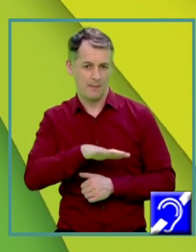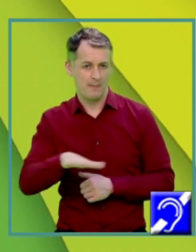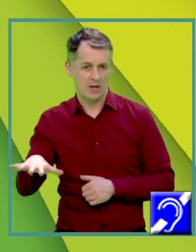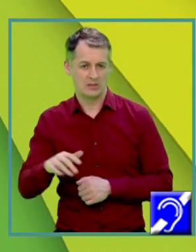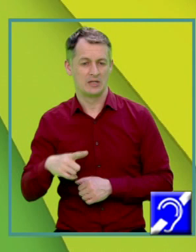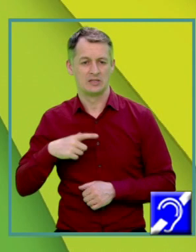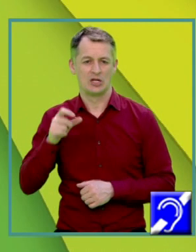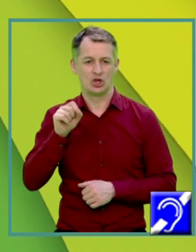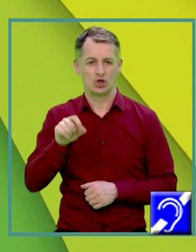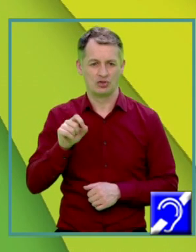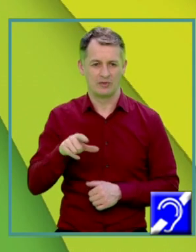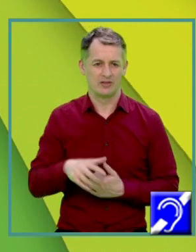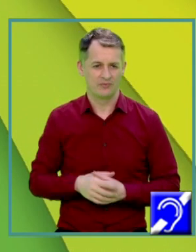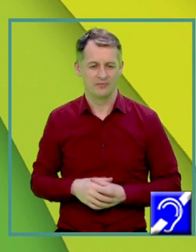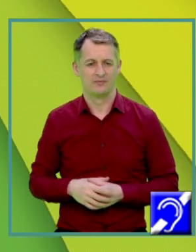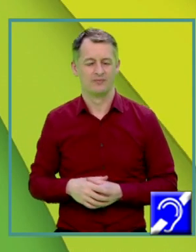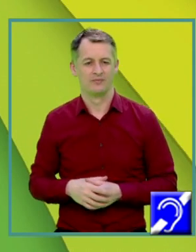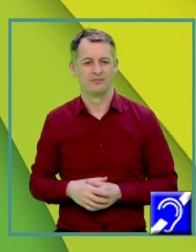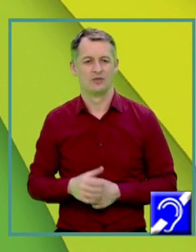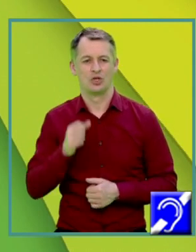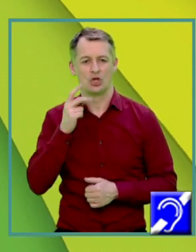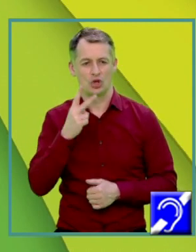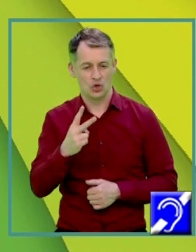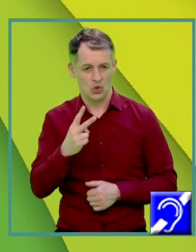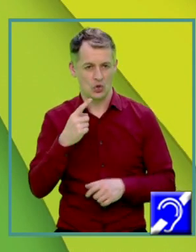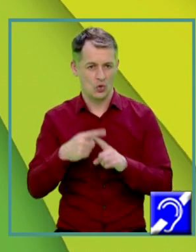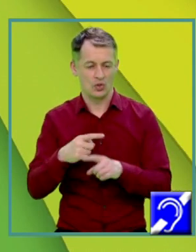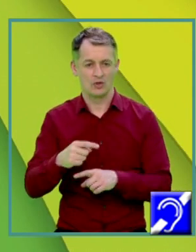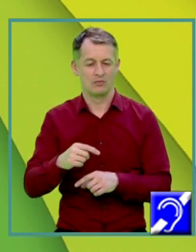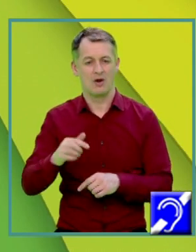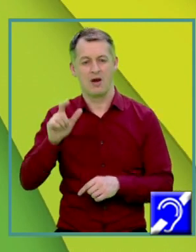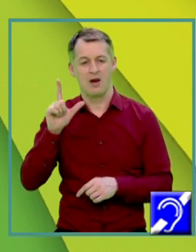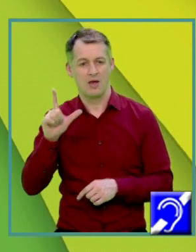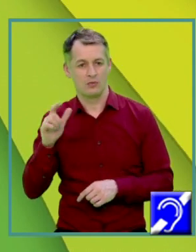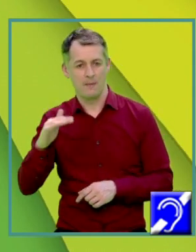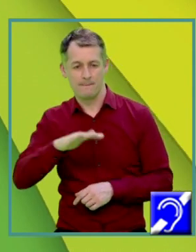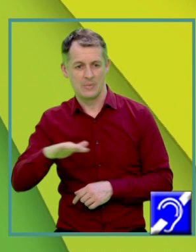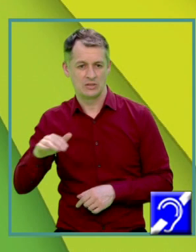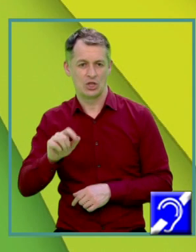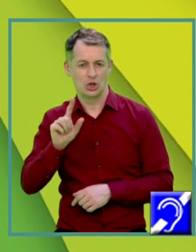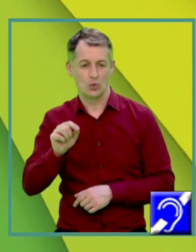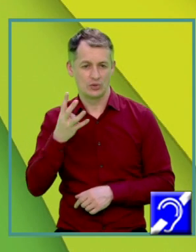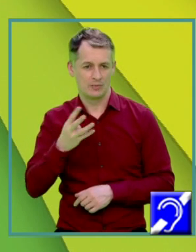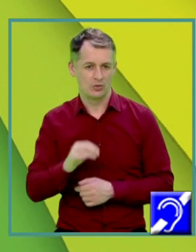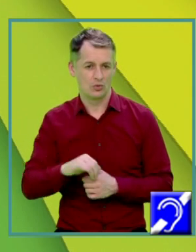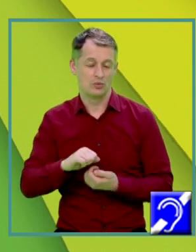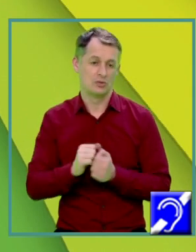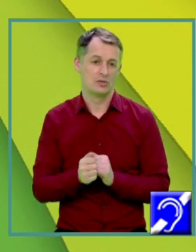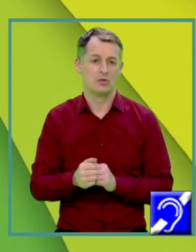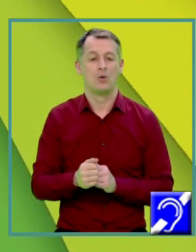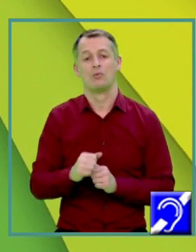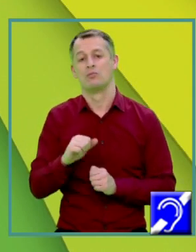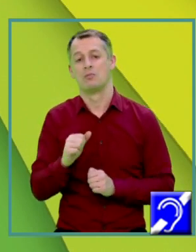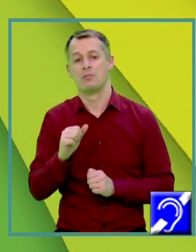este 12 2 ori latura bazei ne dau 24 Ori apotema piramidei